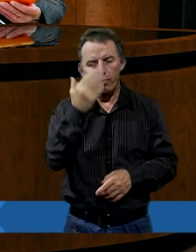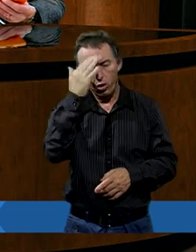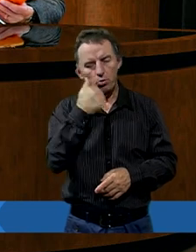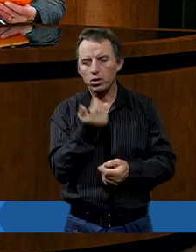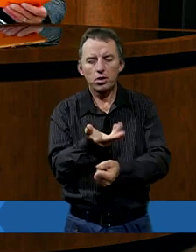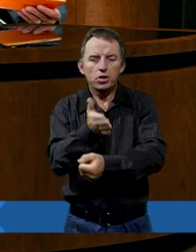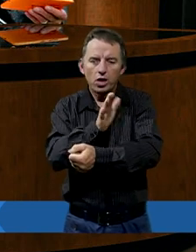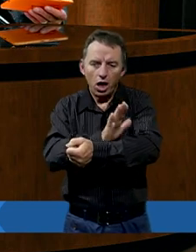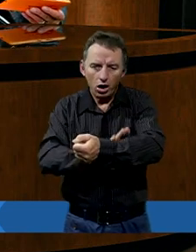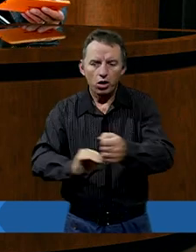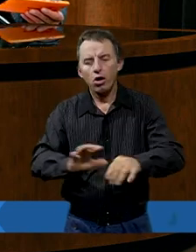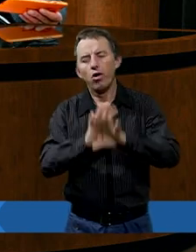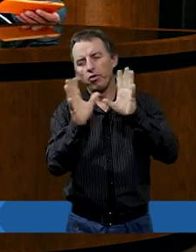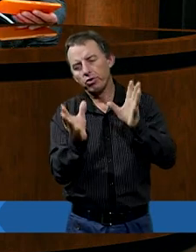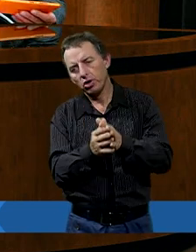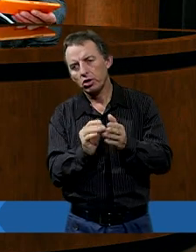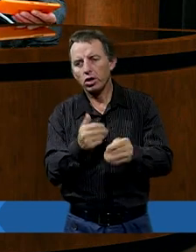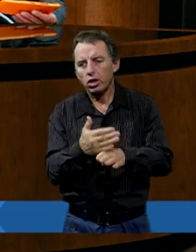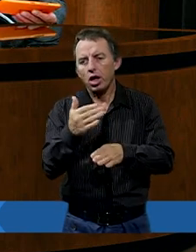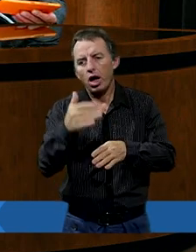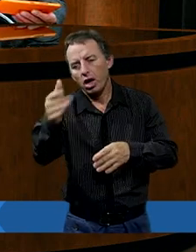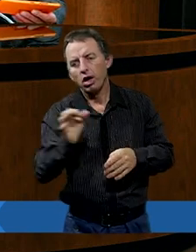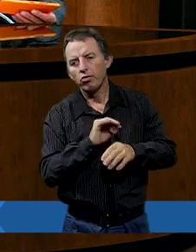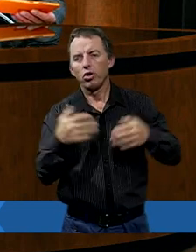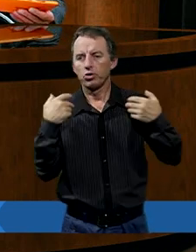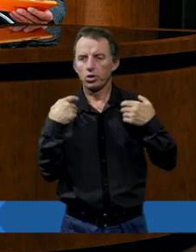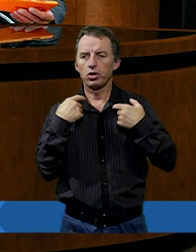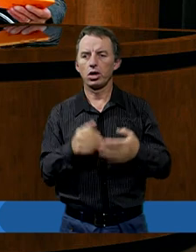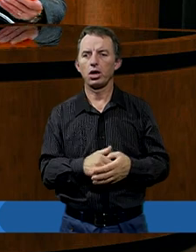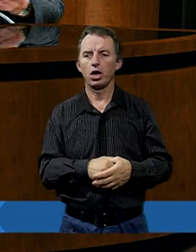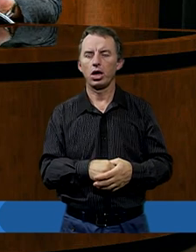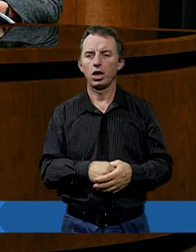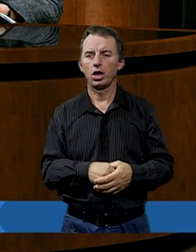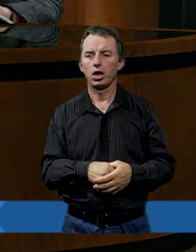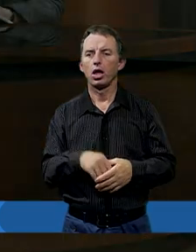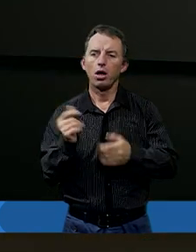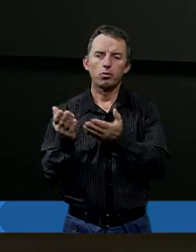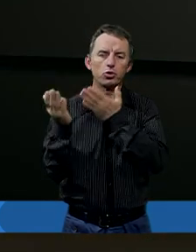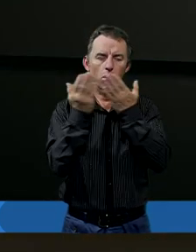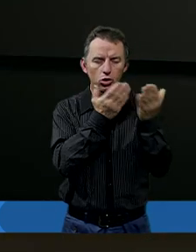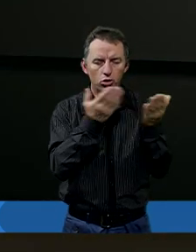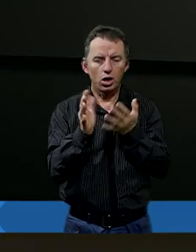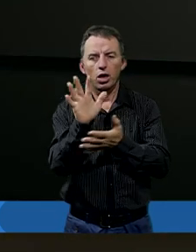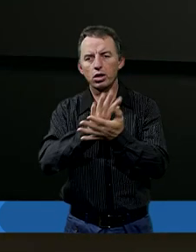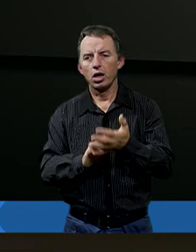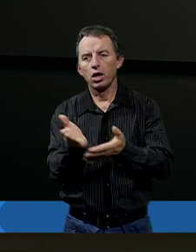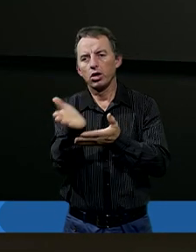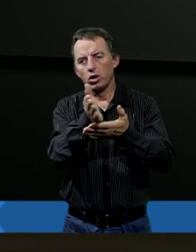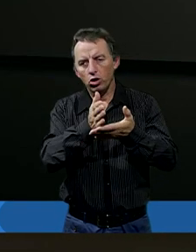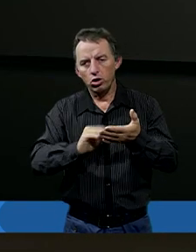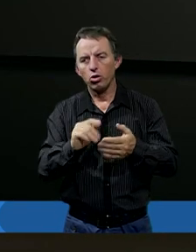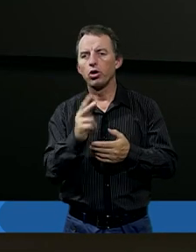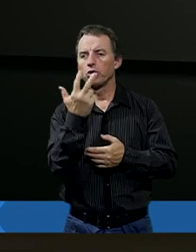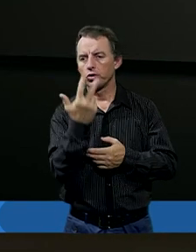narodził, to nie wszystko. On idzie dalej w tych swoich narzekaniach. Może przeczytajmy tekst z rozdziału